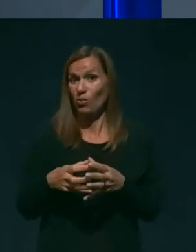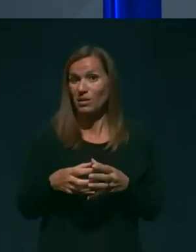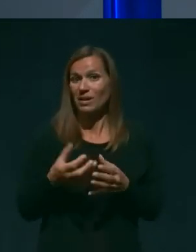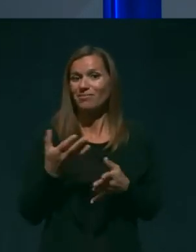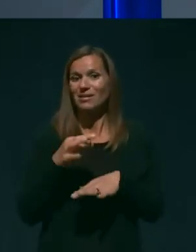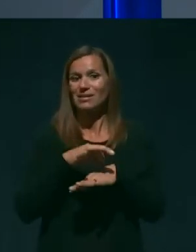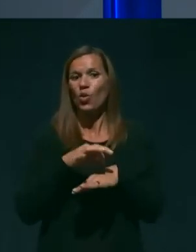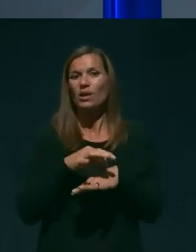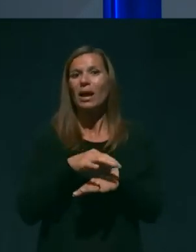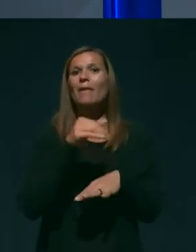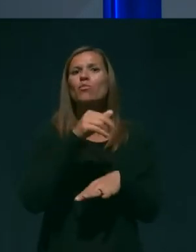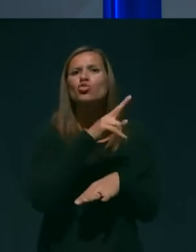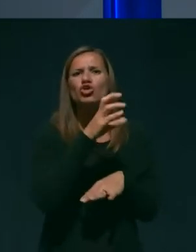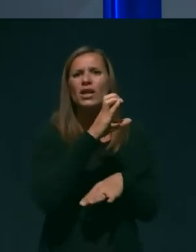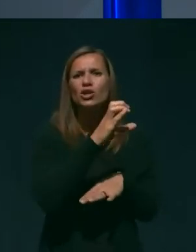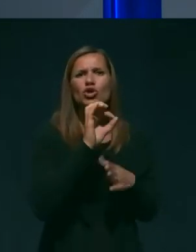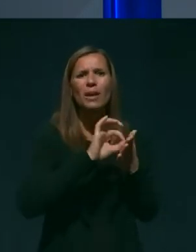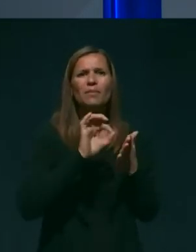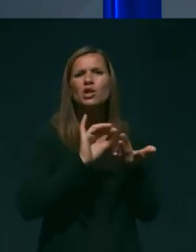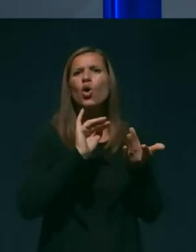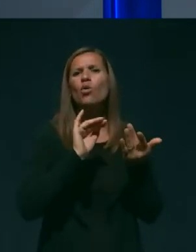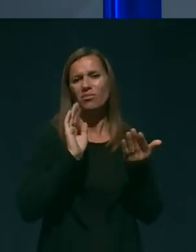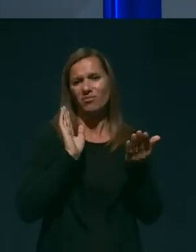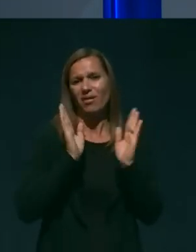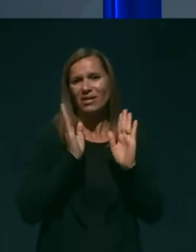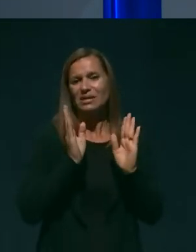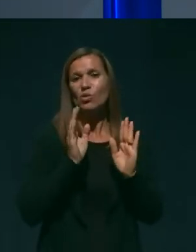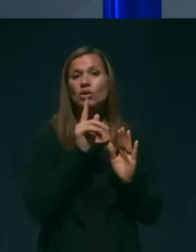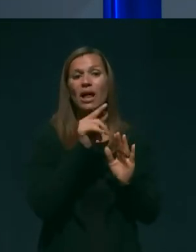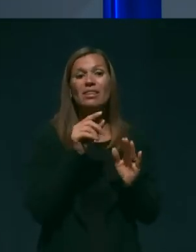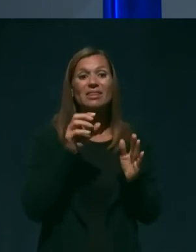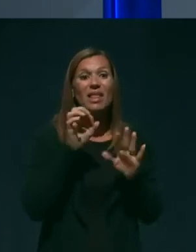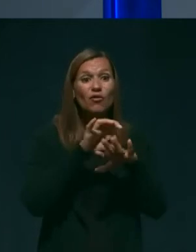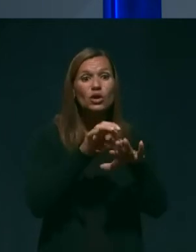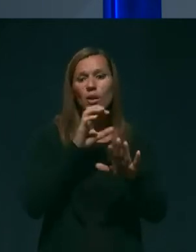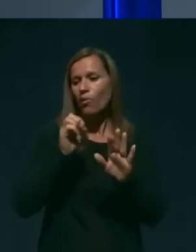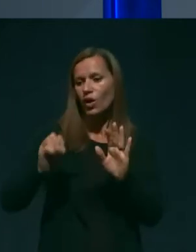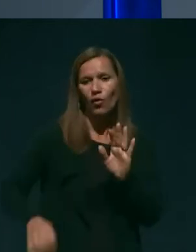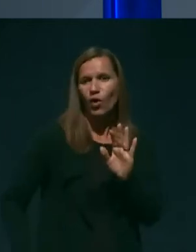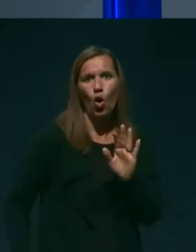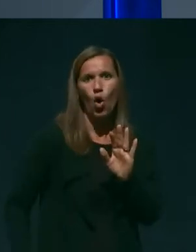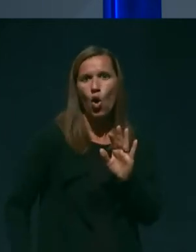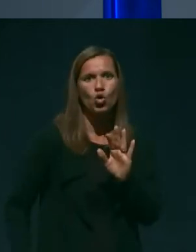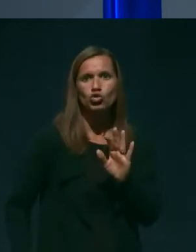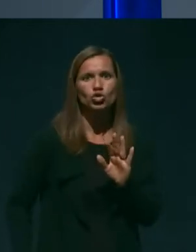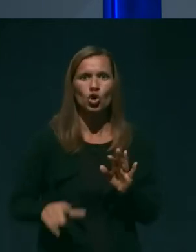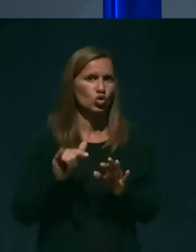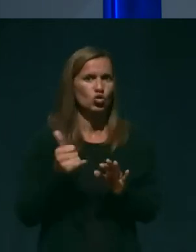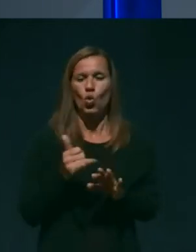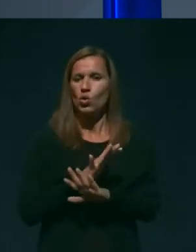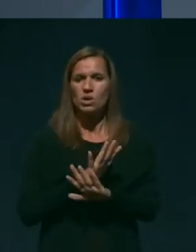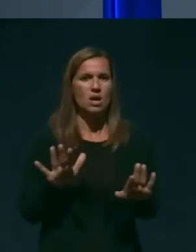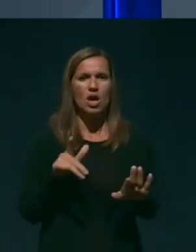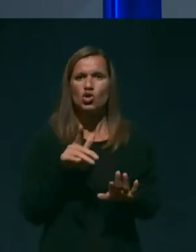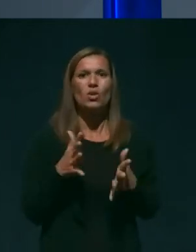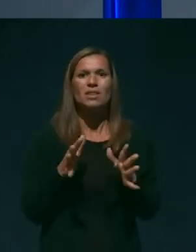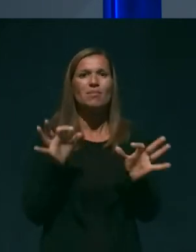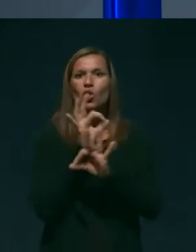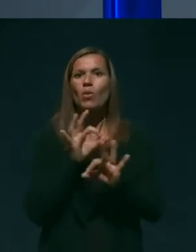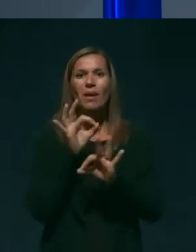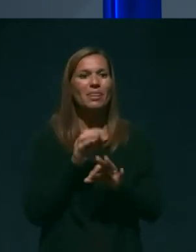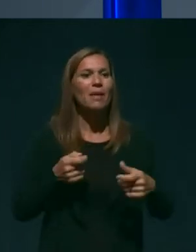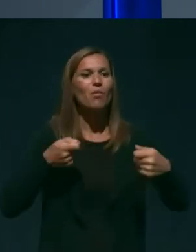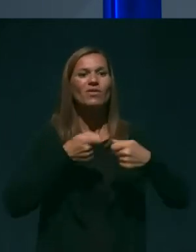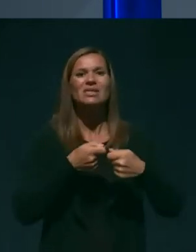Muženič je napisal na socialnih omrežjih, da bo ta navodila vrga v koš, ker je to, da to sploh nima povezave s